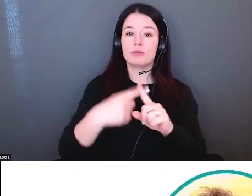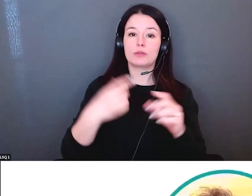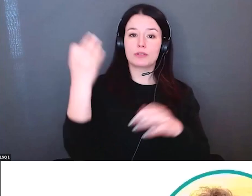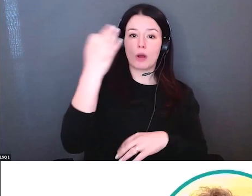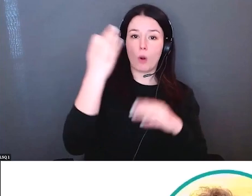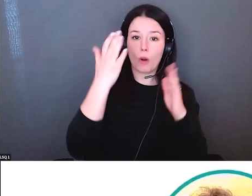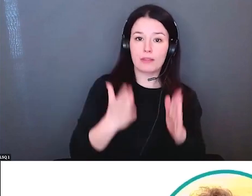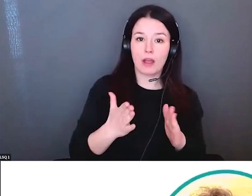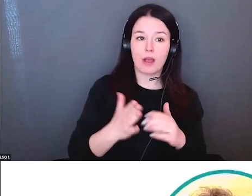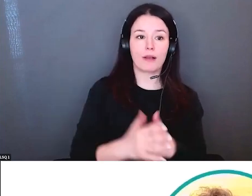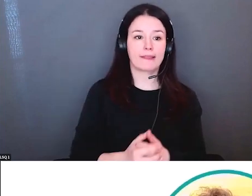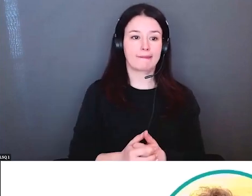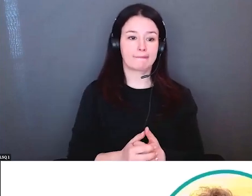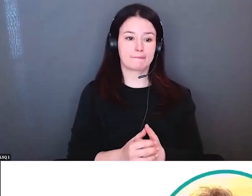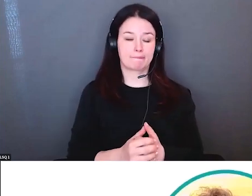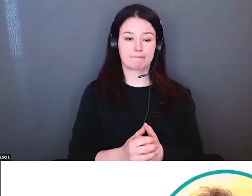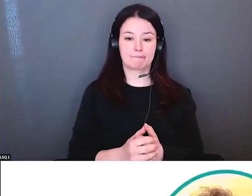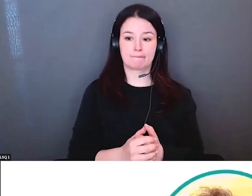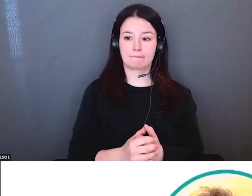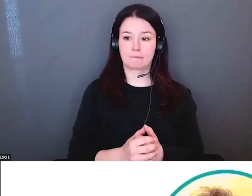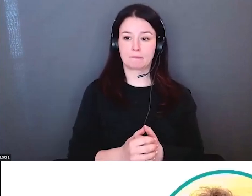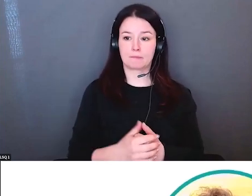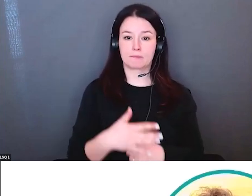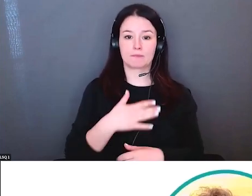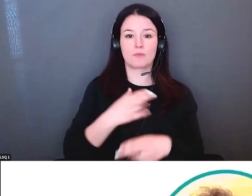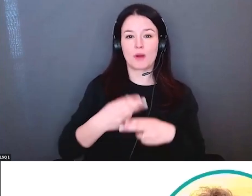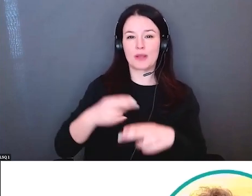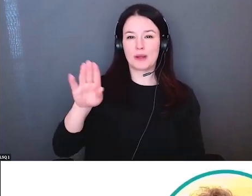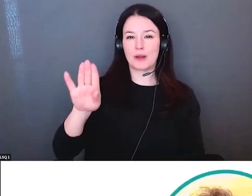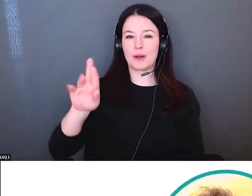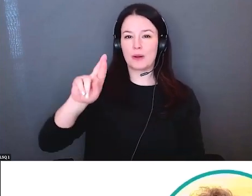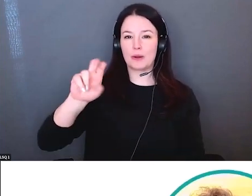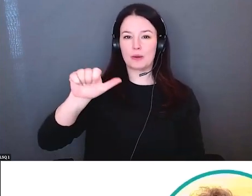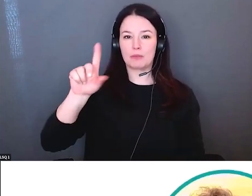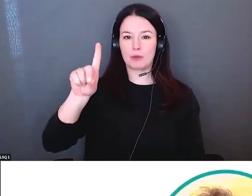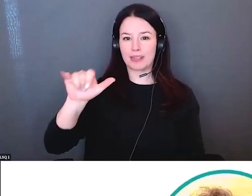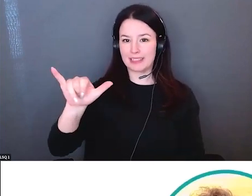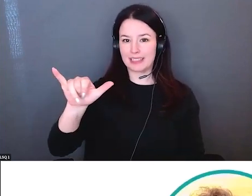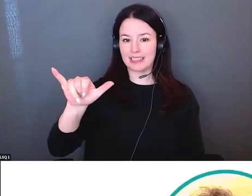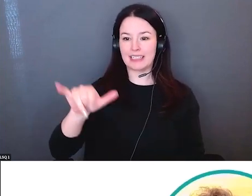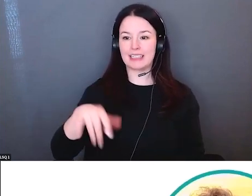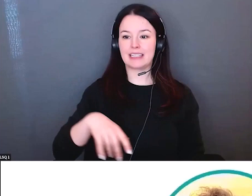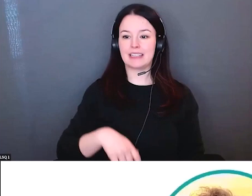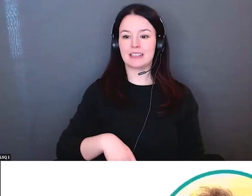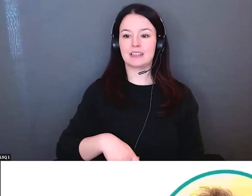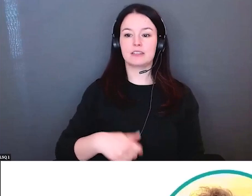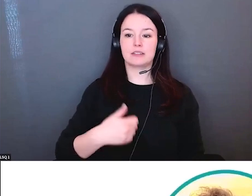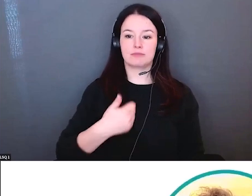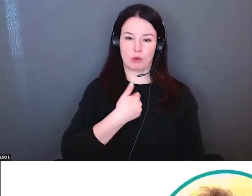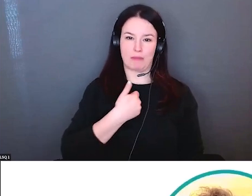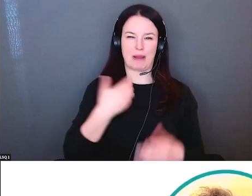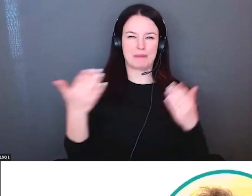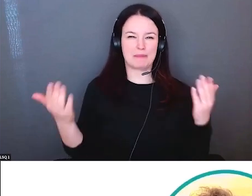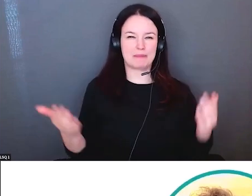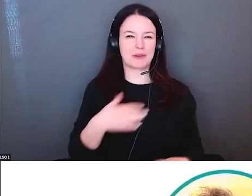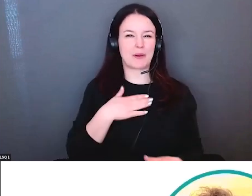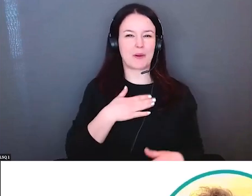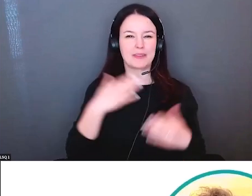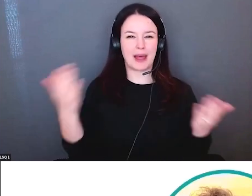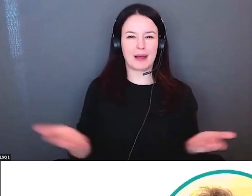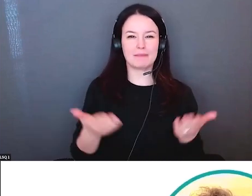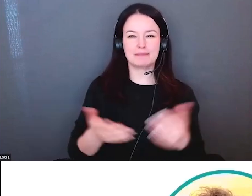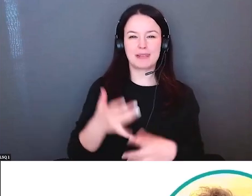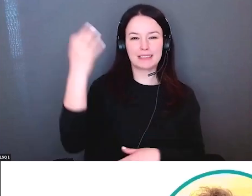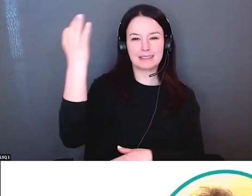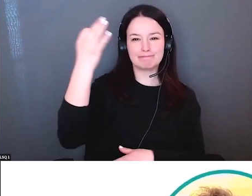occupés, que vos agendas sont chargés et que c'est vraiment un privilège pour vous d'être avec nous